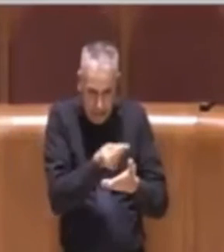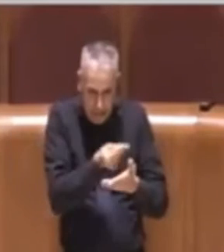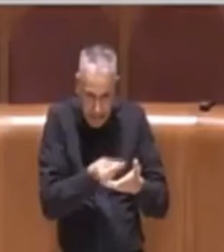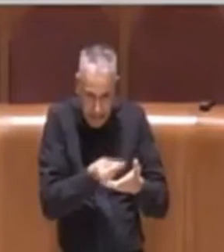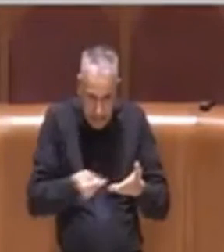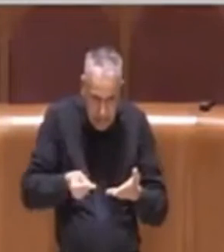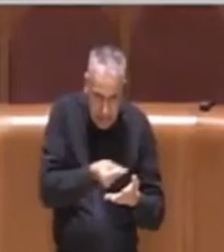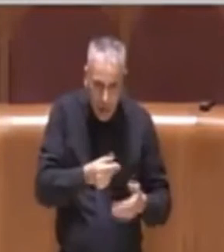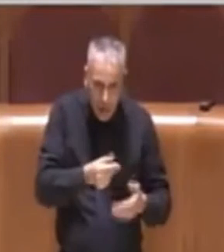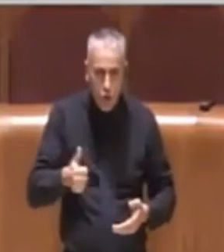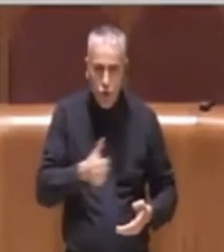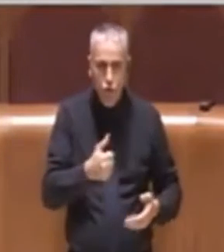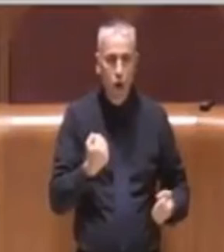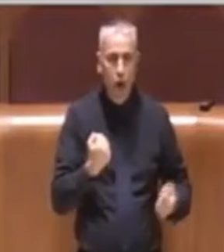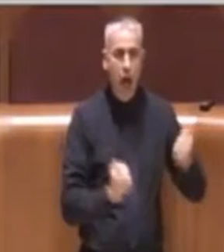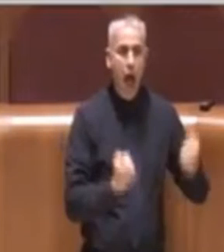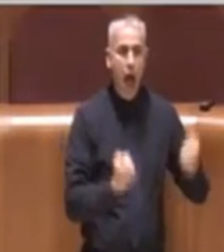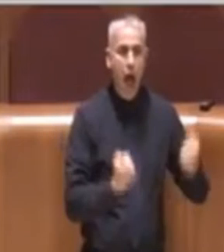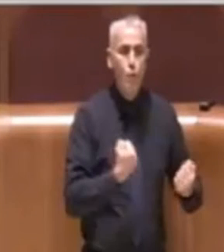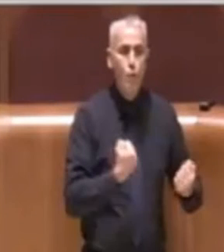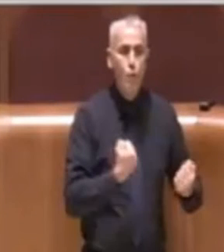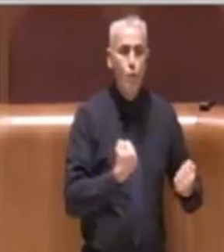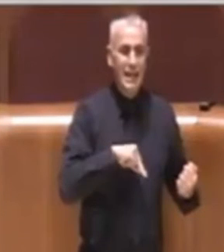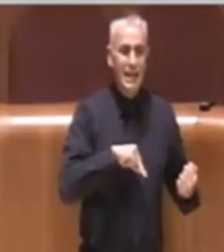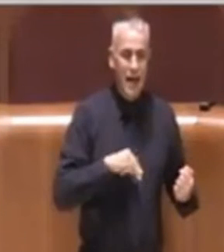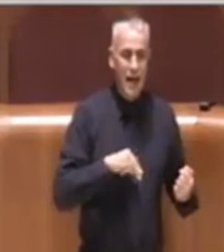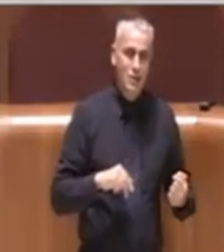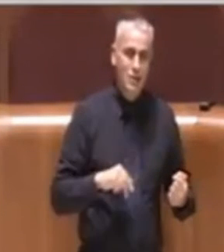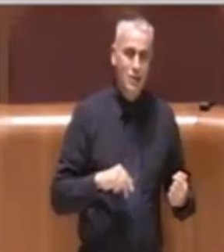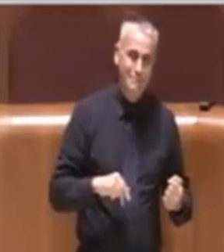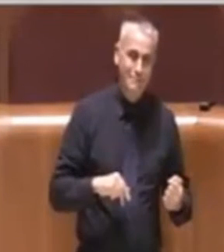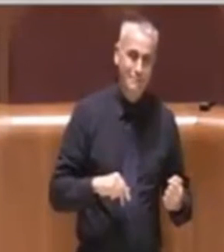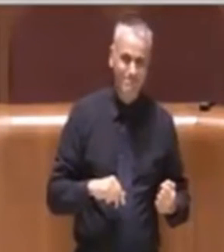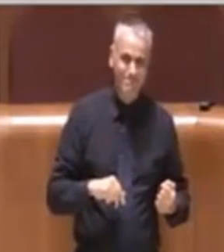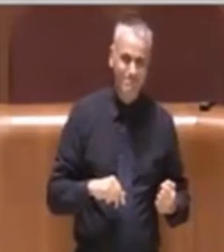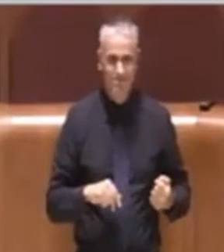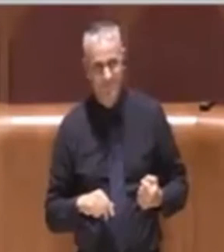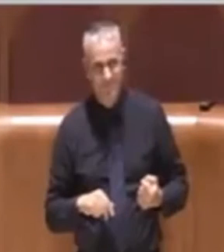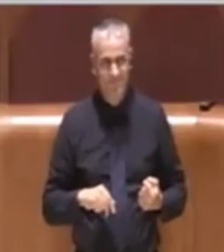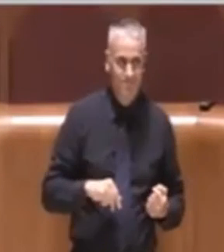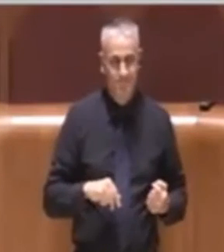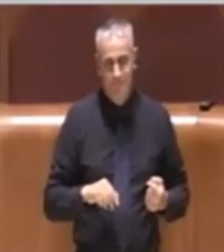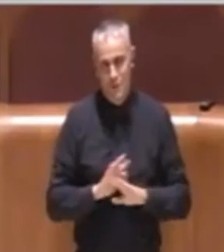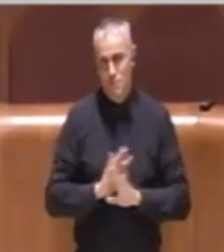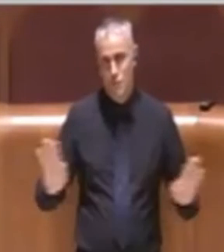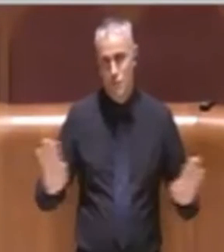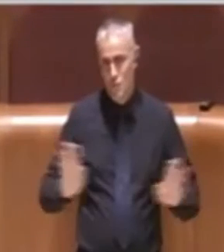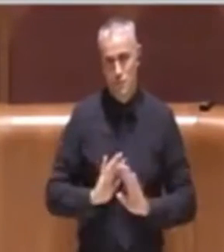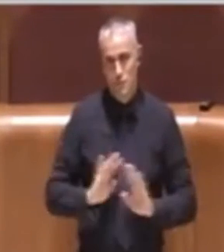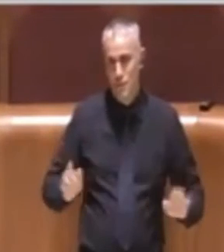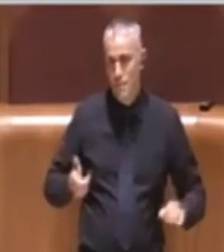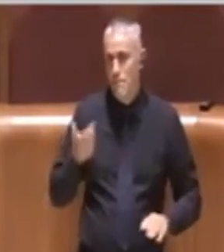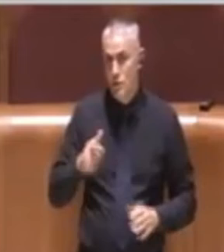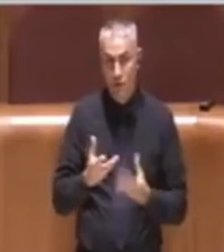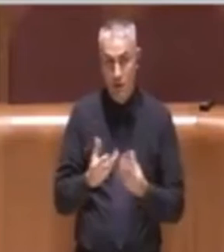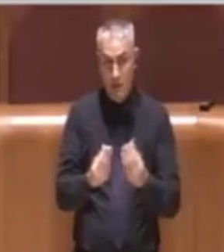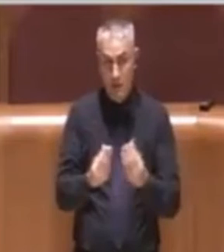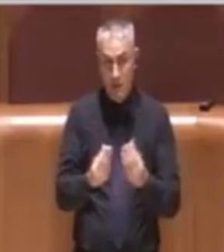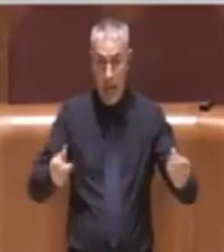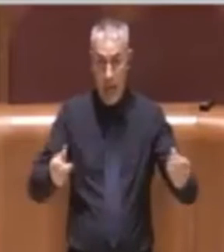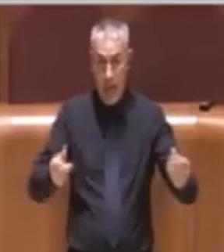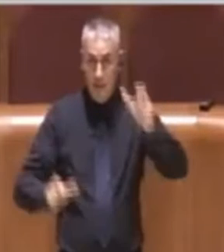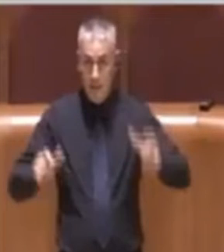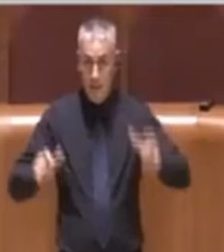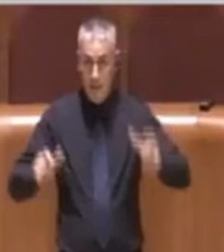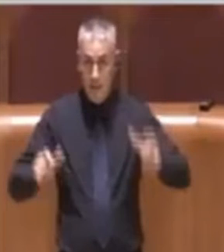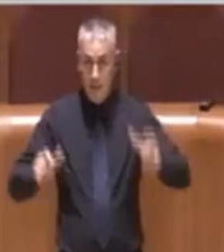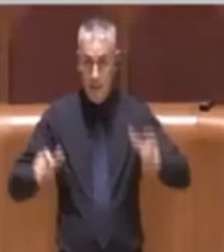consumo delle automobili private è un qualcosa che onestamente non sta più in piedi. Tanti cittadini, mi scrivono ogni giorno per fortuna